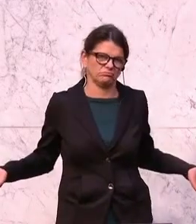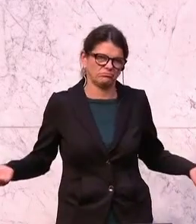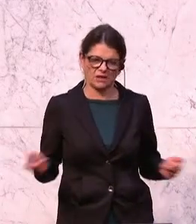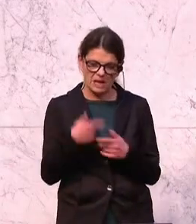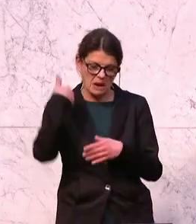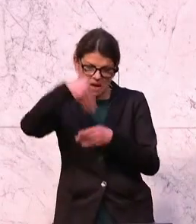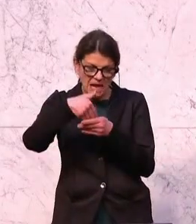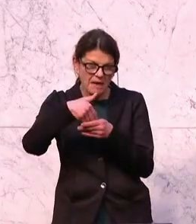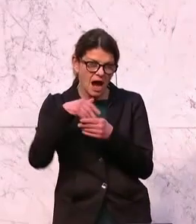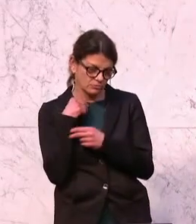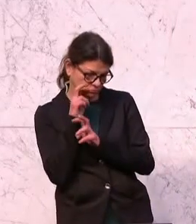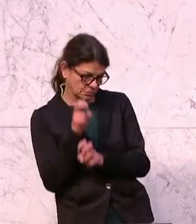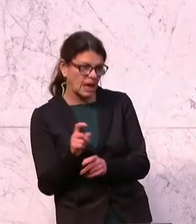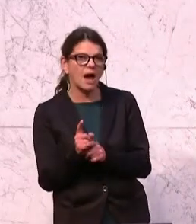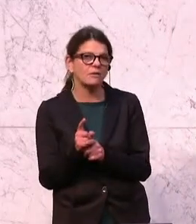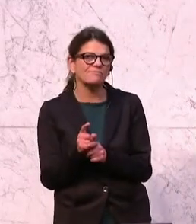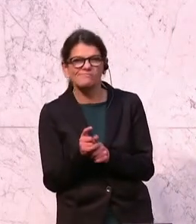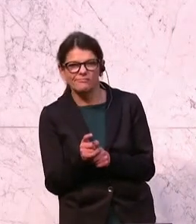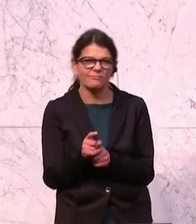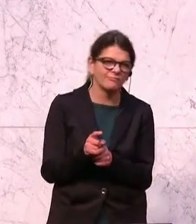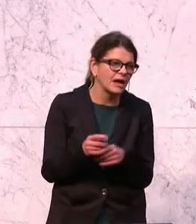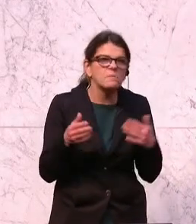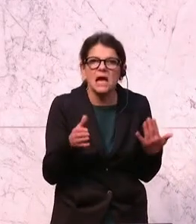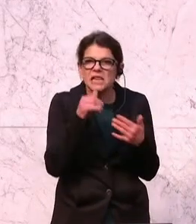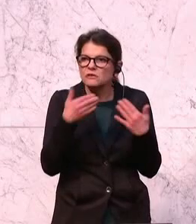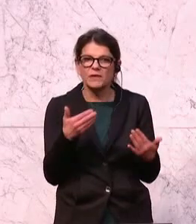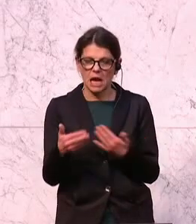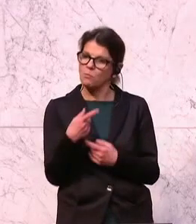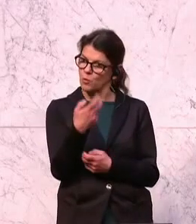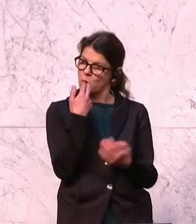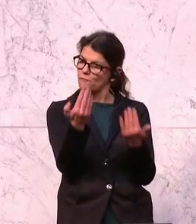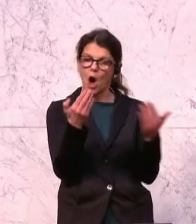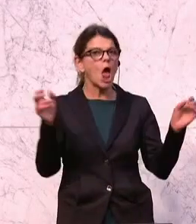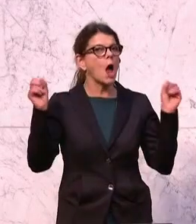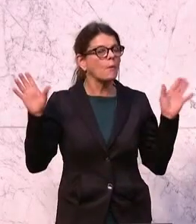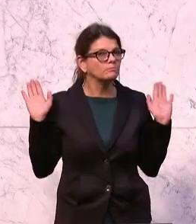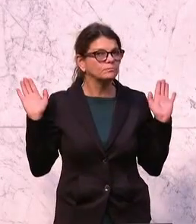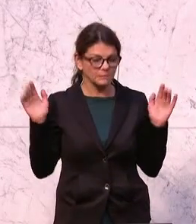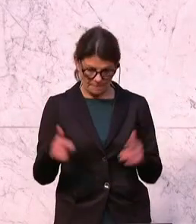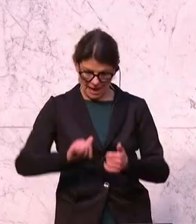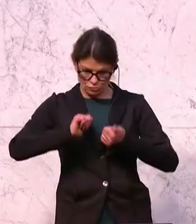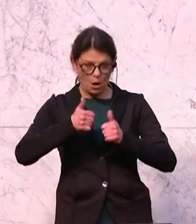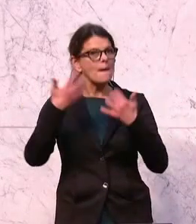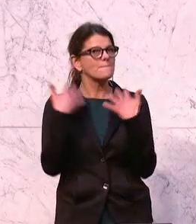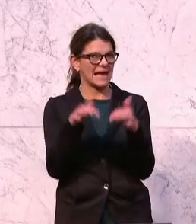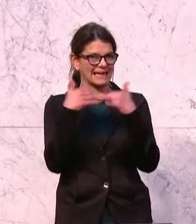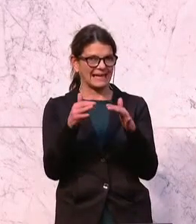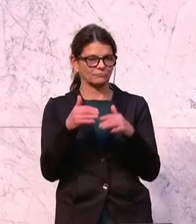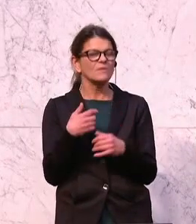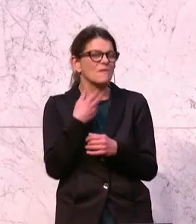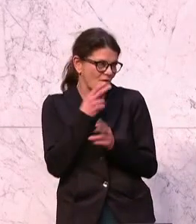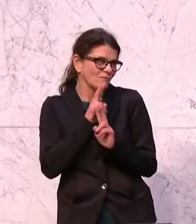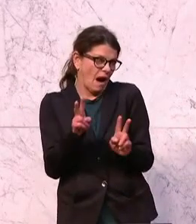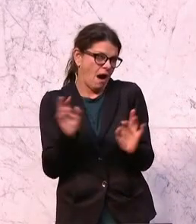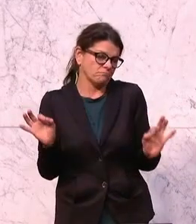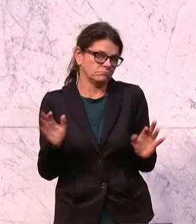inhaltliche Ebene gehe, ist nicht wirklich viel getan, aber Sie vergleichen das immer. Dieser Sportbericht, nur der Wahrheit die Ehre zu